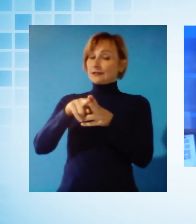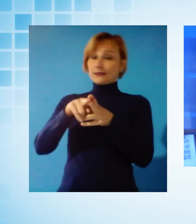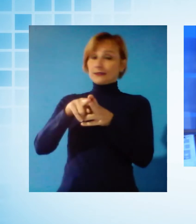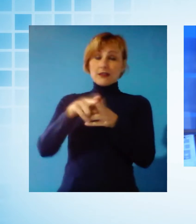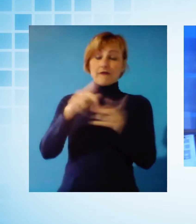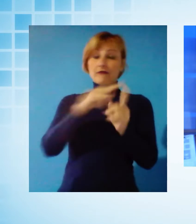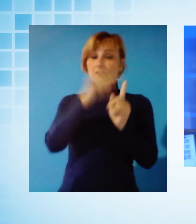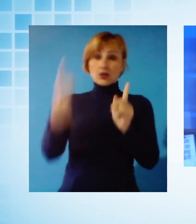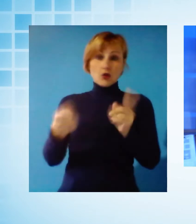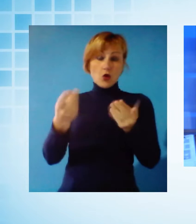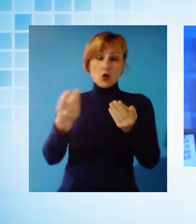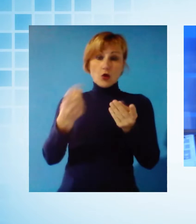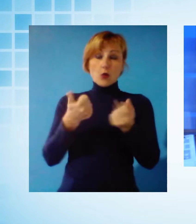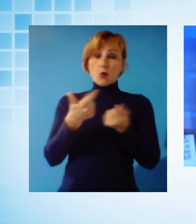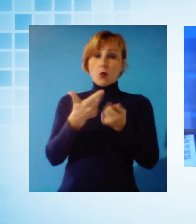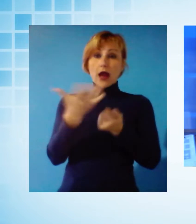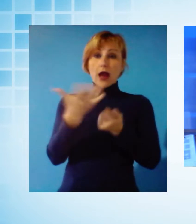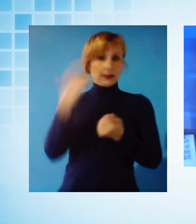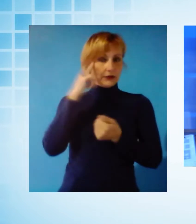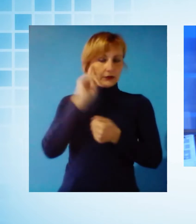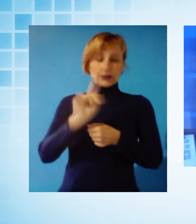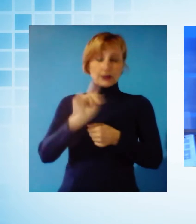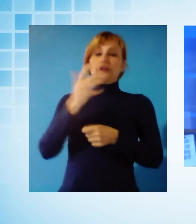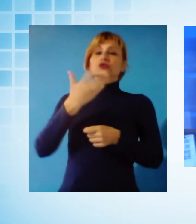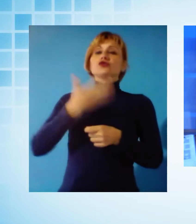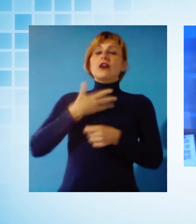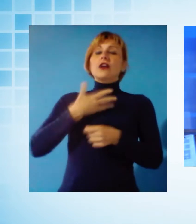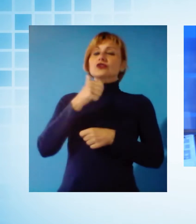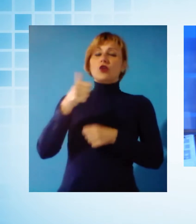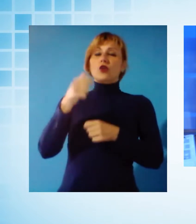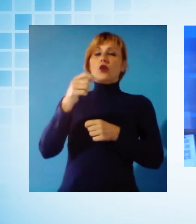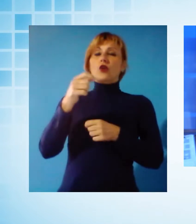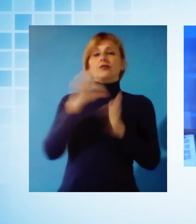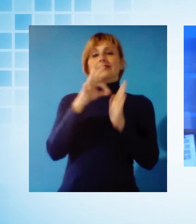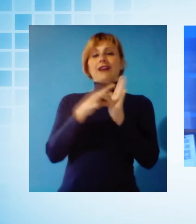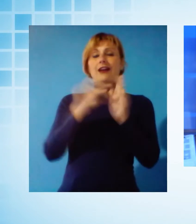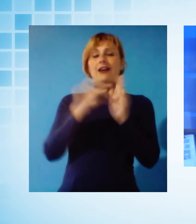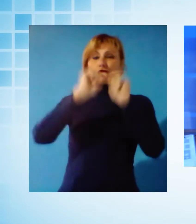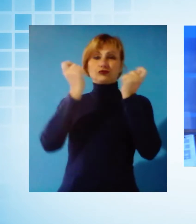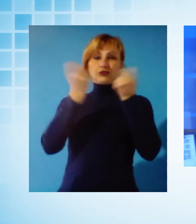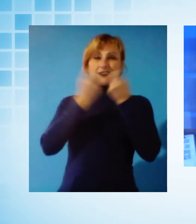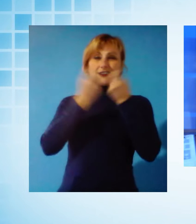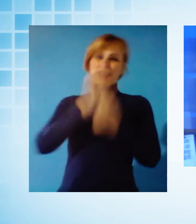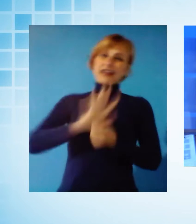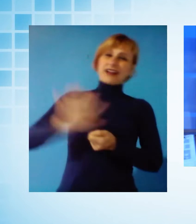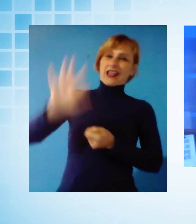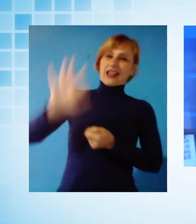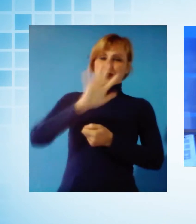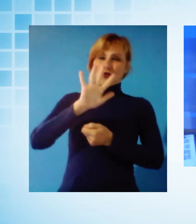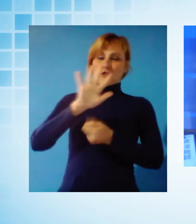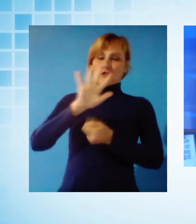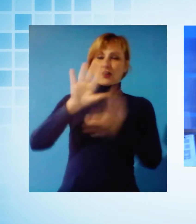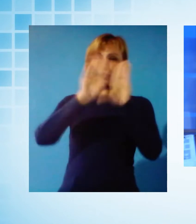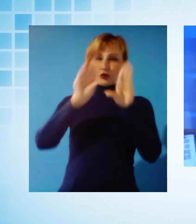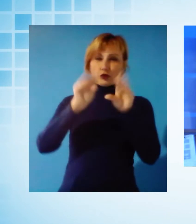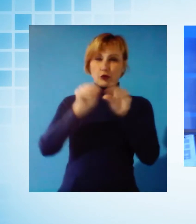territoriale tra le varie Asle, c'è soltanto il dato generale della regione che parla di 19 nuovi